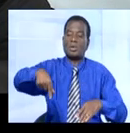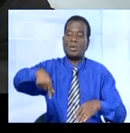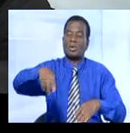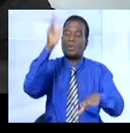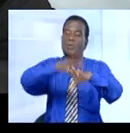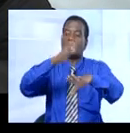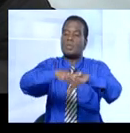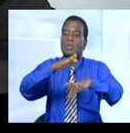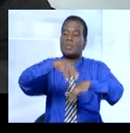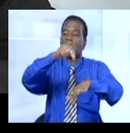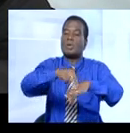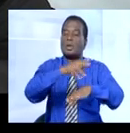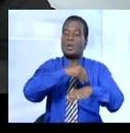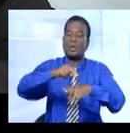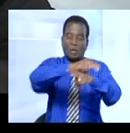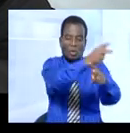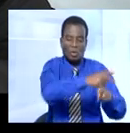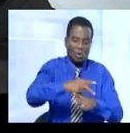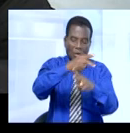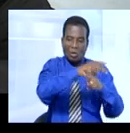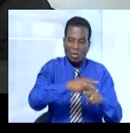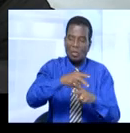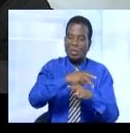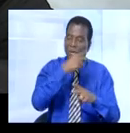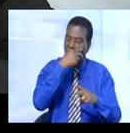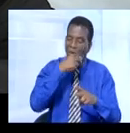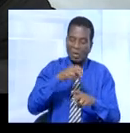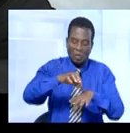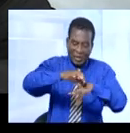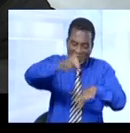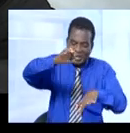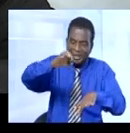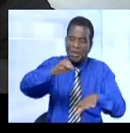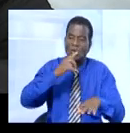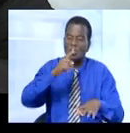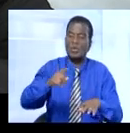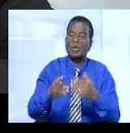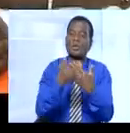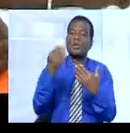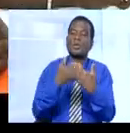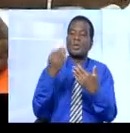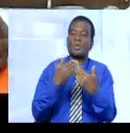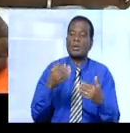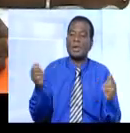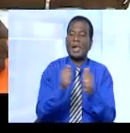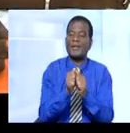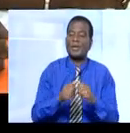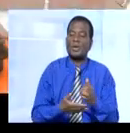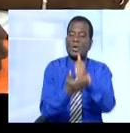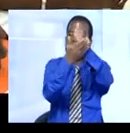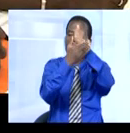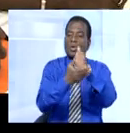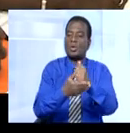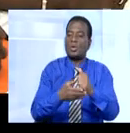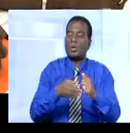prévention et le contrôle de la tique Bophilus Microplus soit facilité. Avec une contribution aux